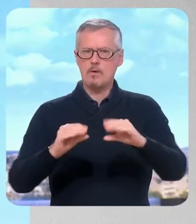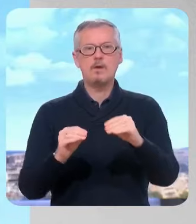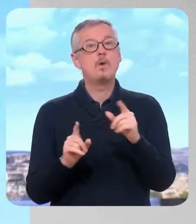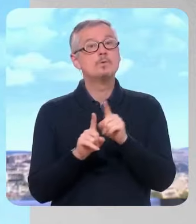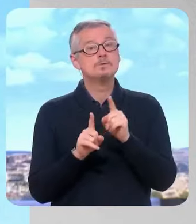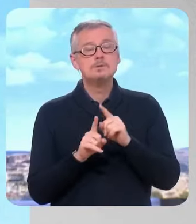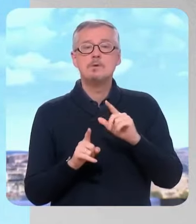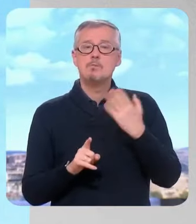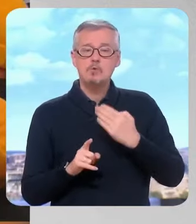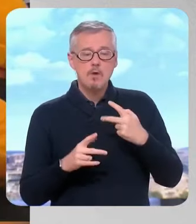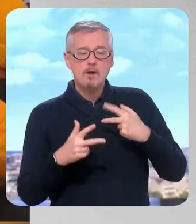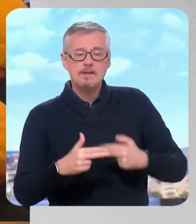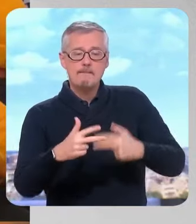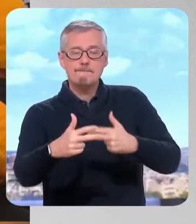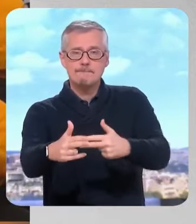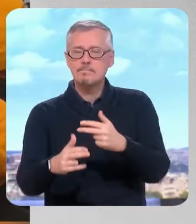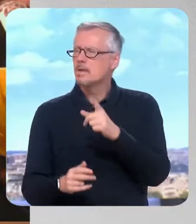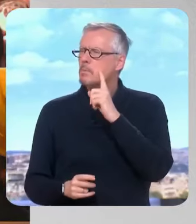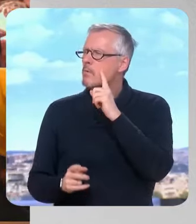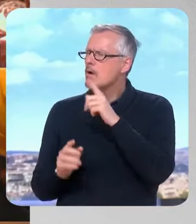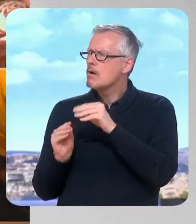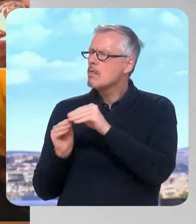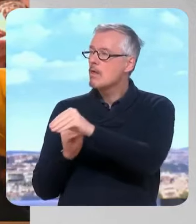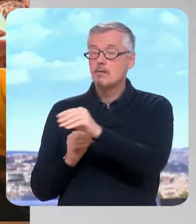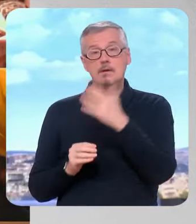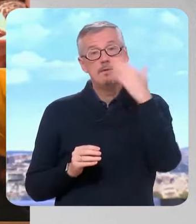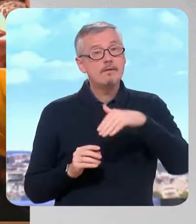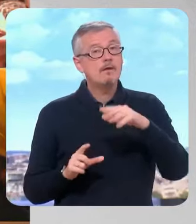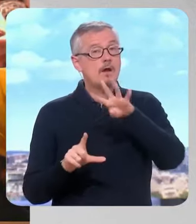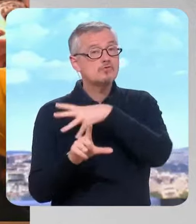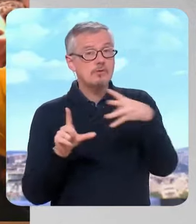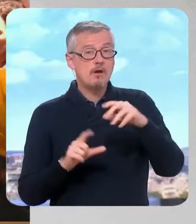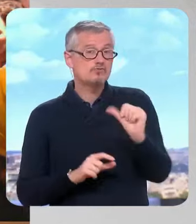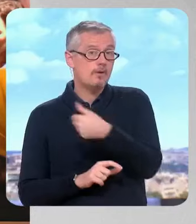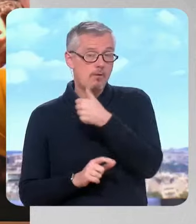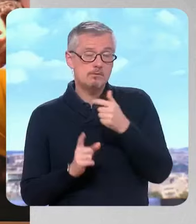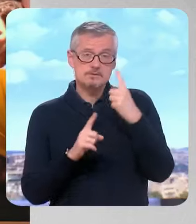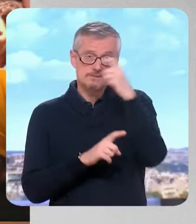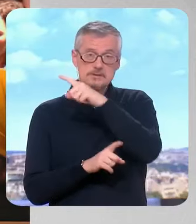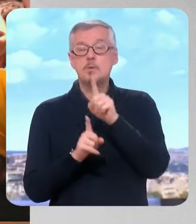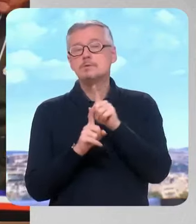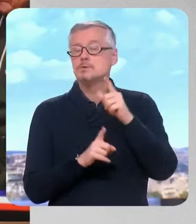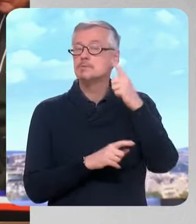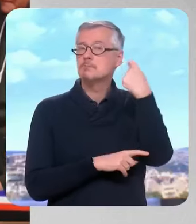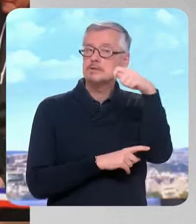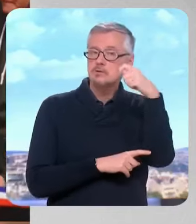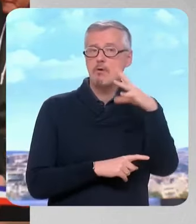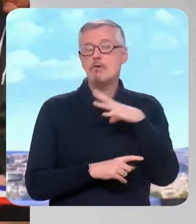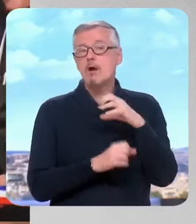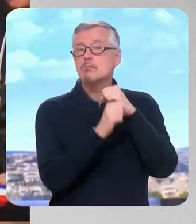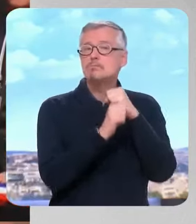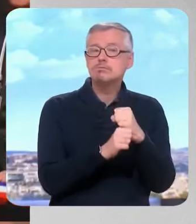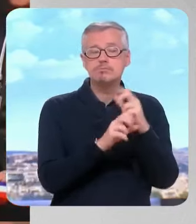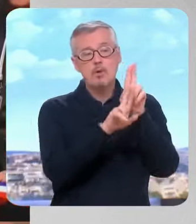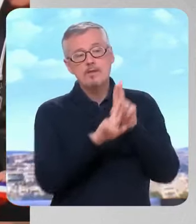faire un point d'État. Pourquoi il ne les a pas reçus ? Vous savez qu'il des agendas qui sont parfois des agendas compliqués pour un président de la République, des agendas internationaux, dans les jours